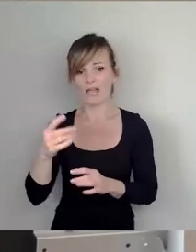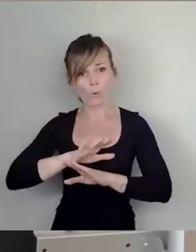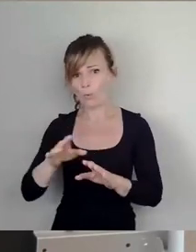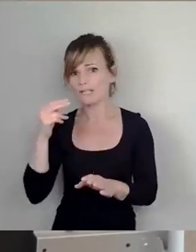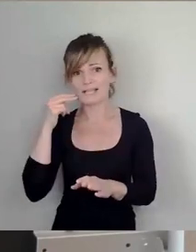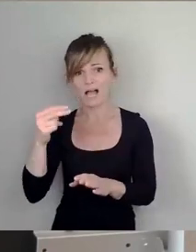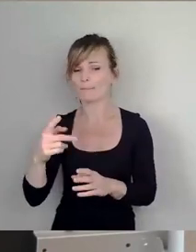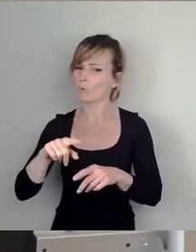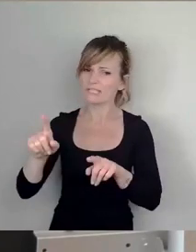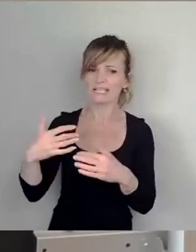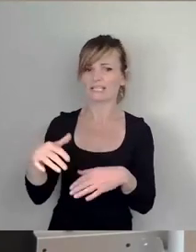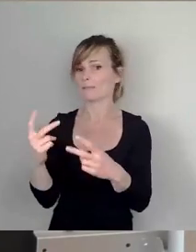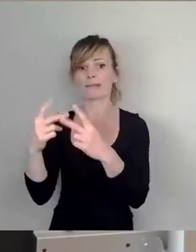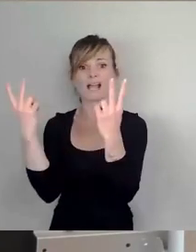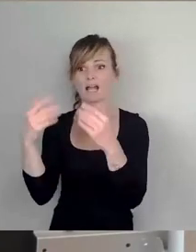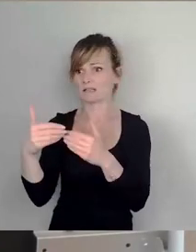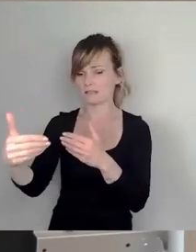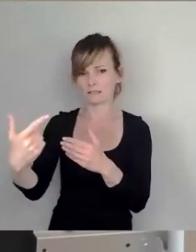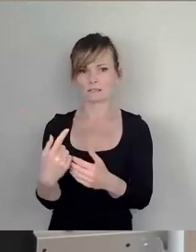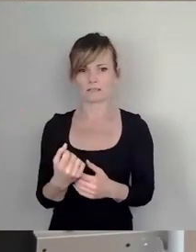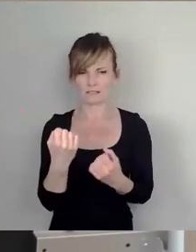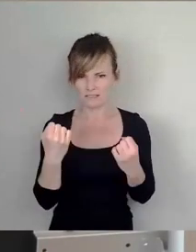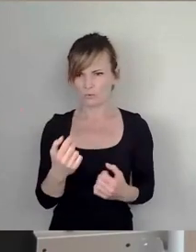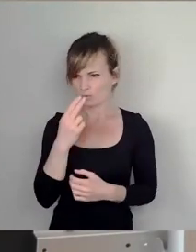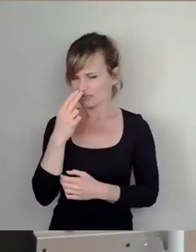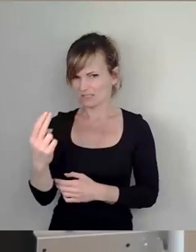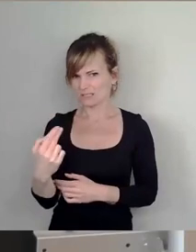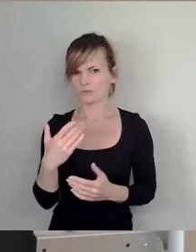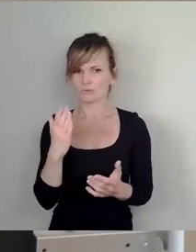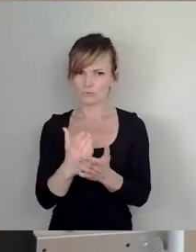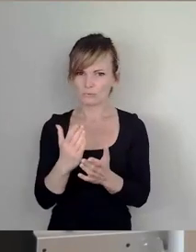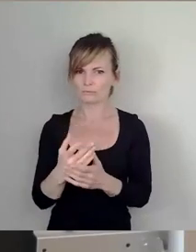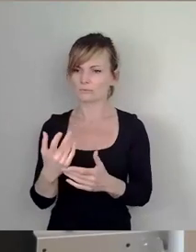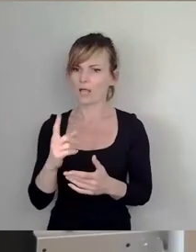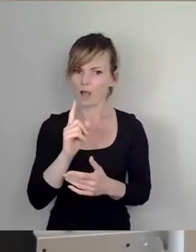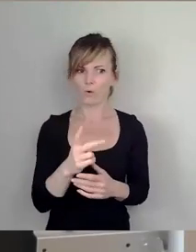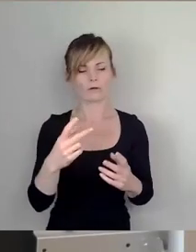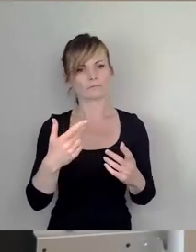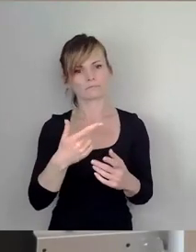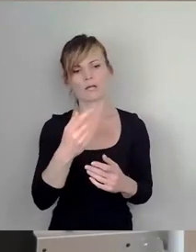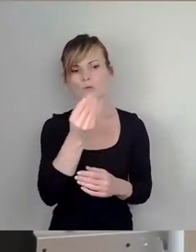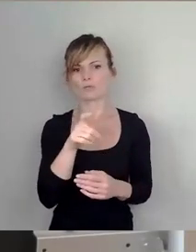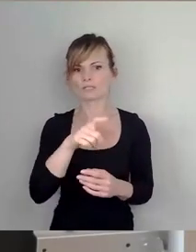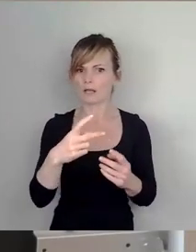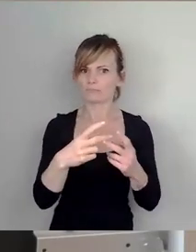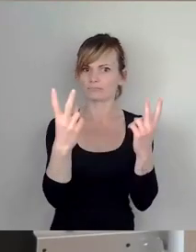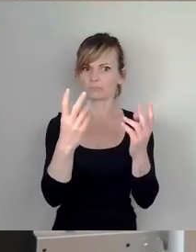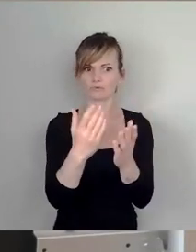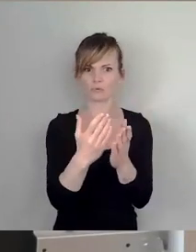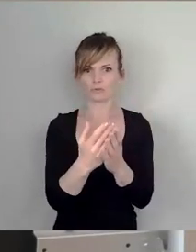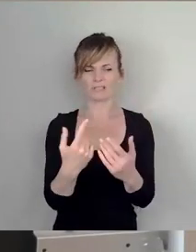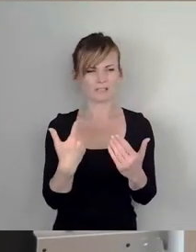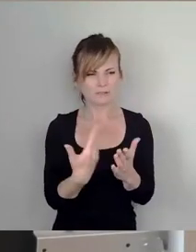das starke in den Vordergrund spielen, bereits anerkannter progressiver Künstler, progressiver Künstler oftmals deprimierend und